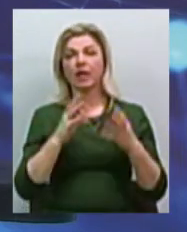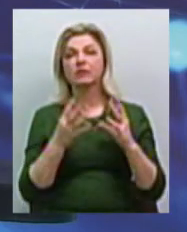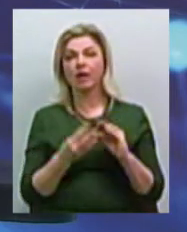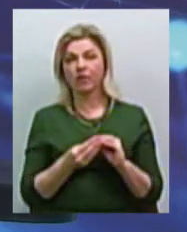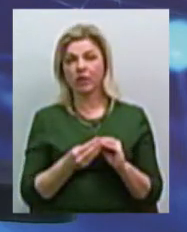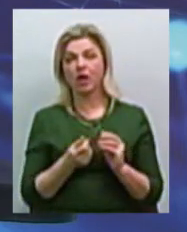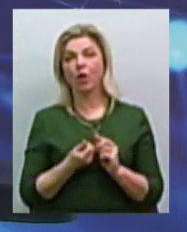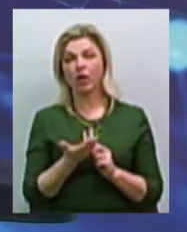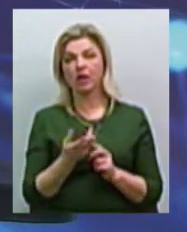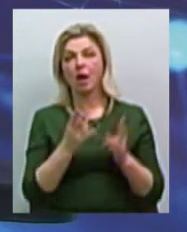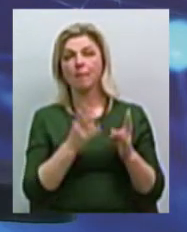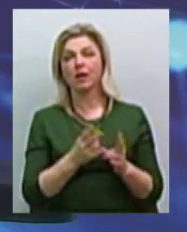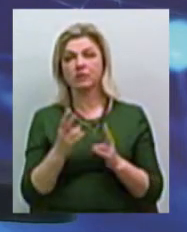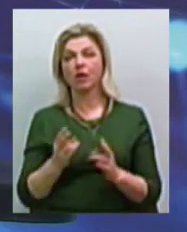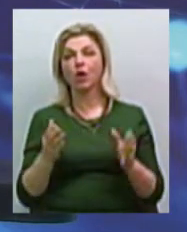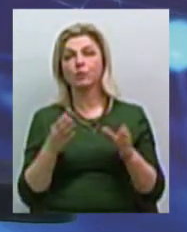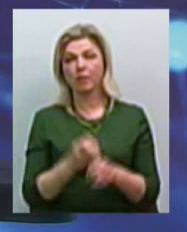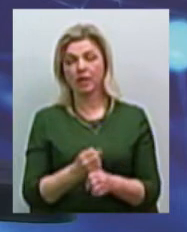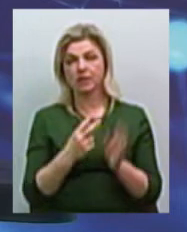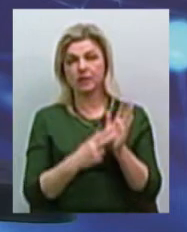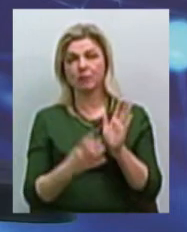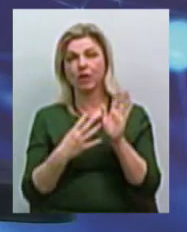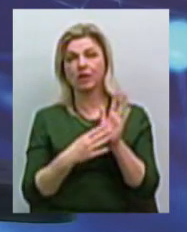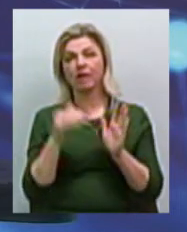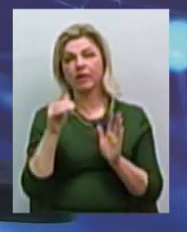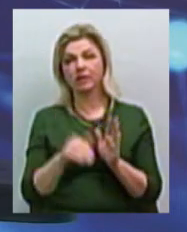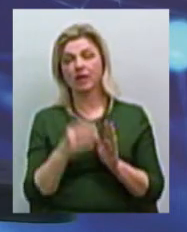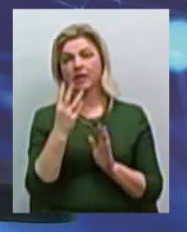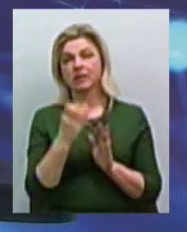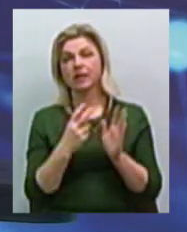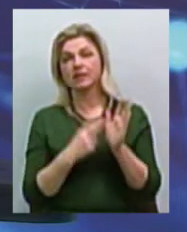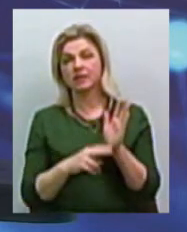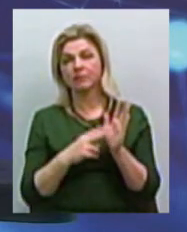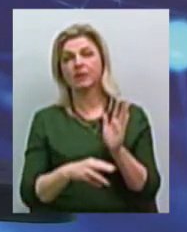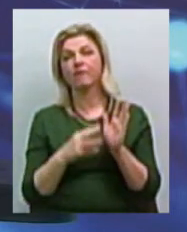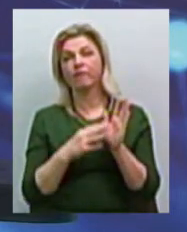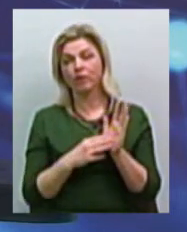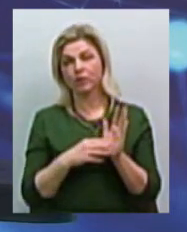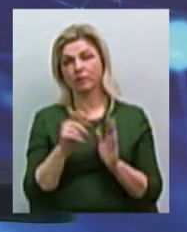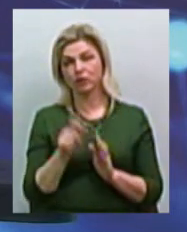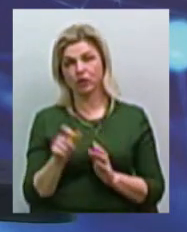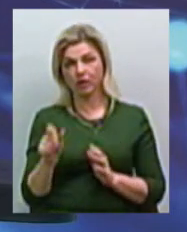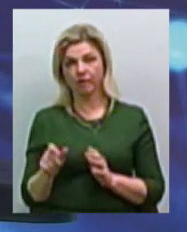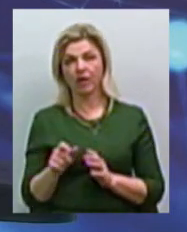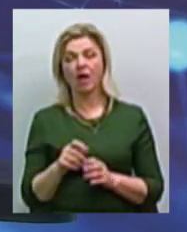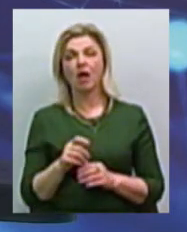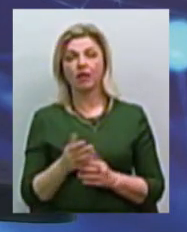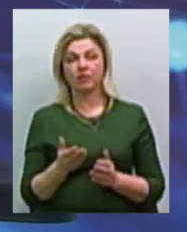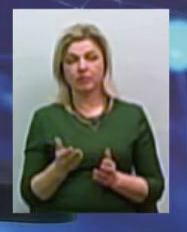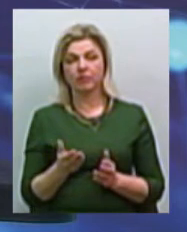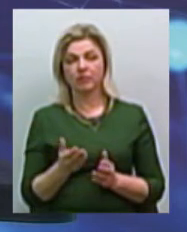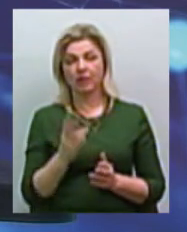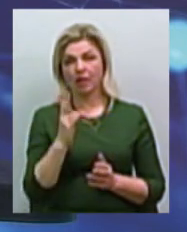кількість постраждалих зменшилась на 709 378 чоловік, тобто практично